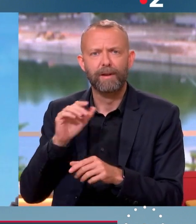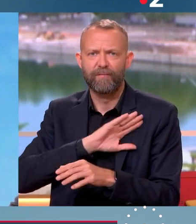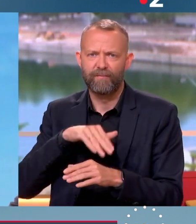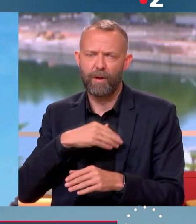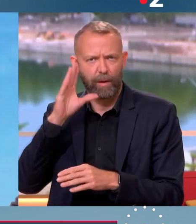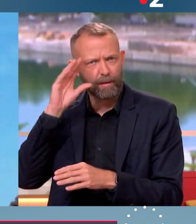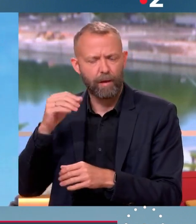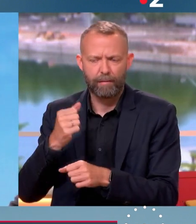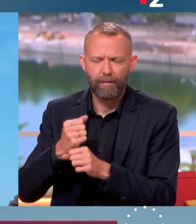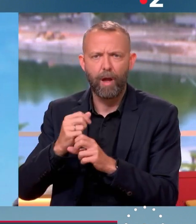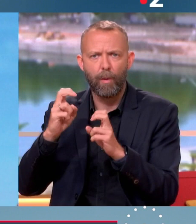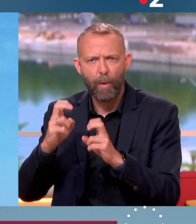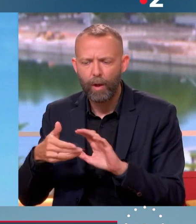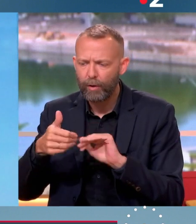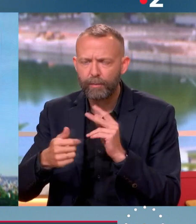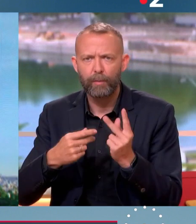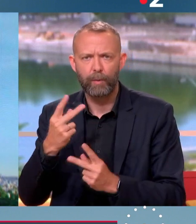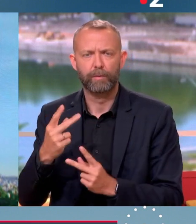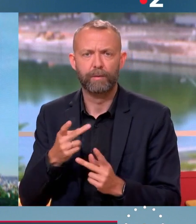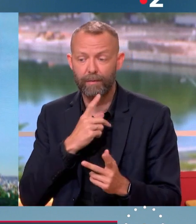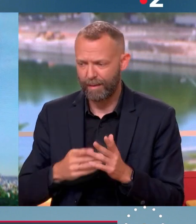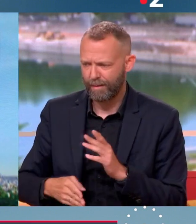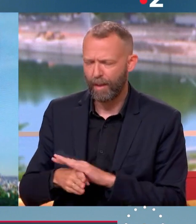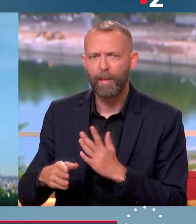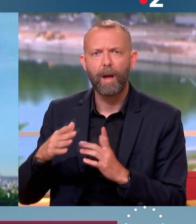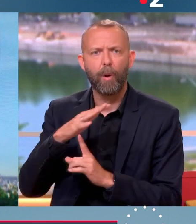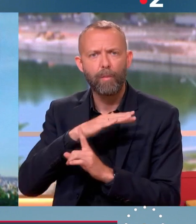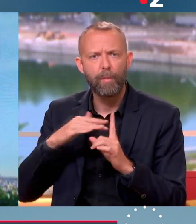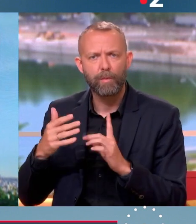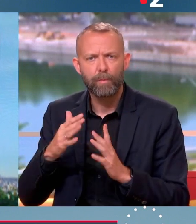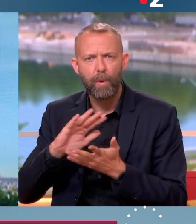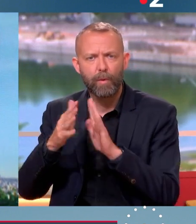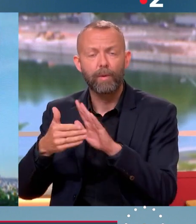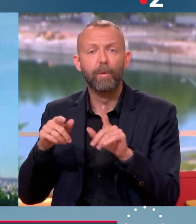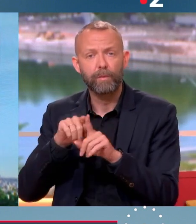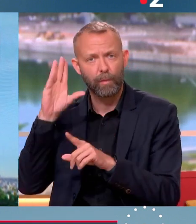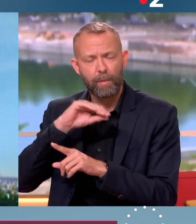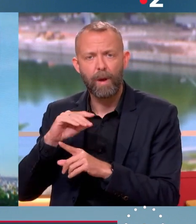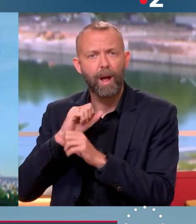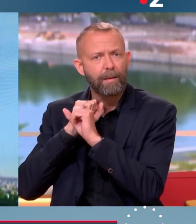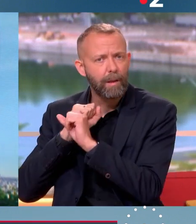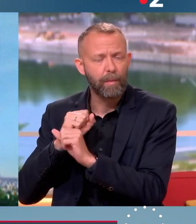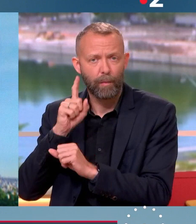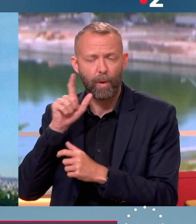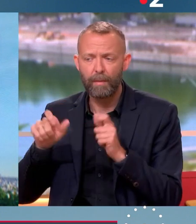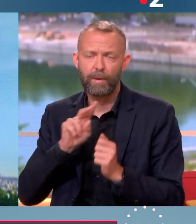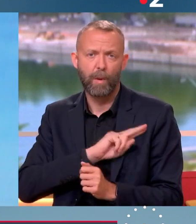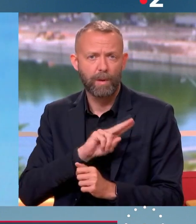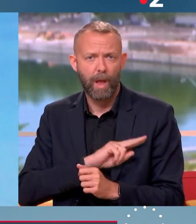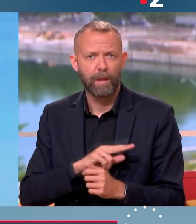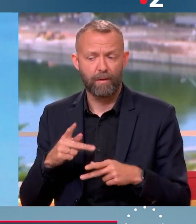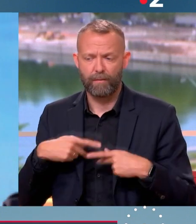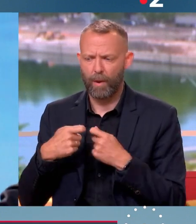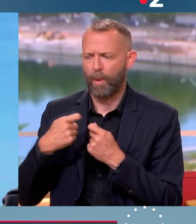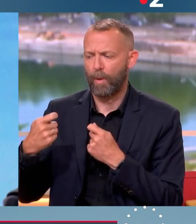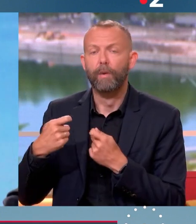moins et transmettre un peu plus ? On part de ces progrès sociaux à faire là, on y ajoute la dépendance, parce que les retraités vivent de plus en plus